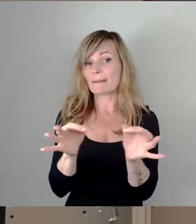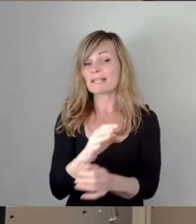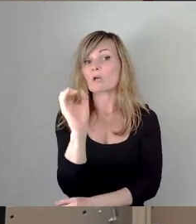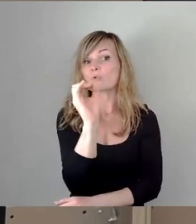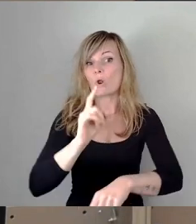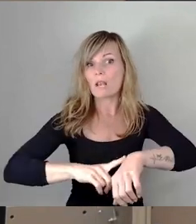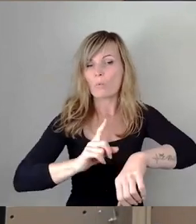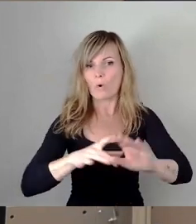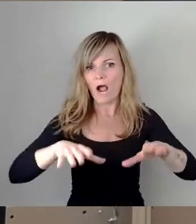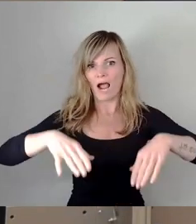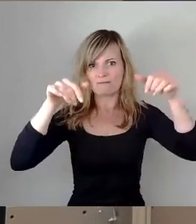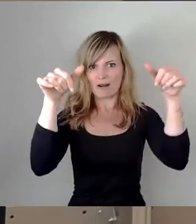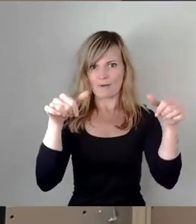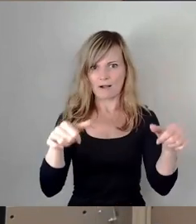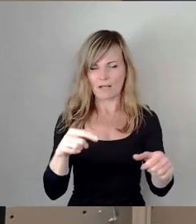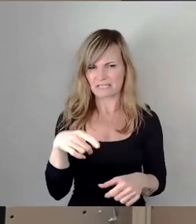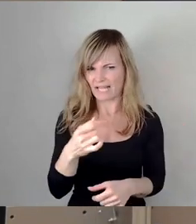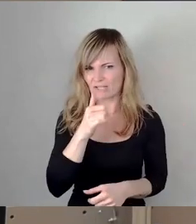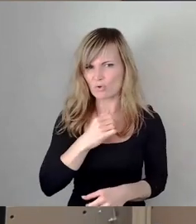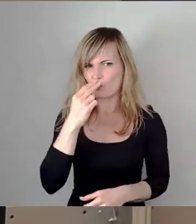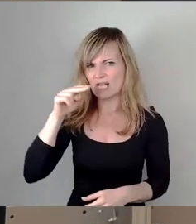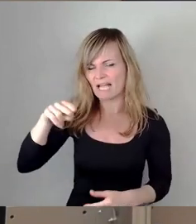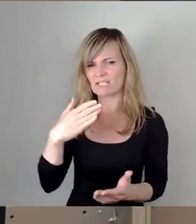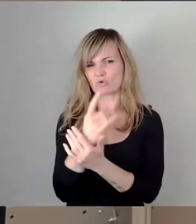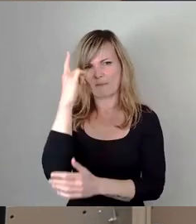Wäre der jungen Nazi schon besoffen in Muttis